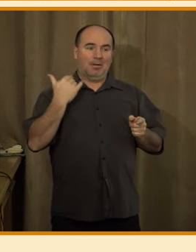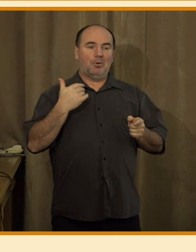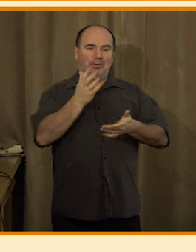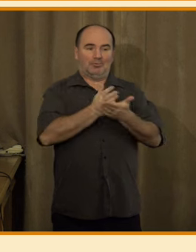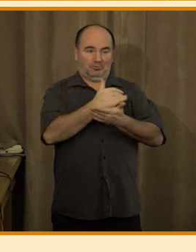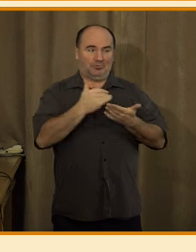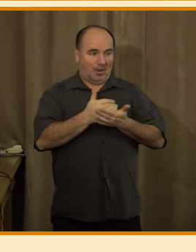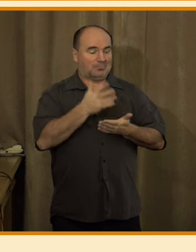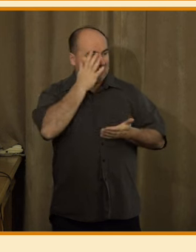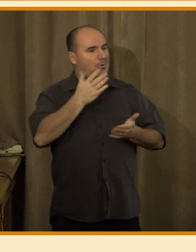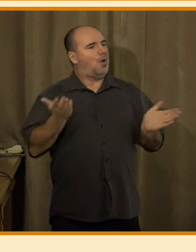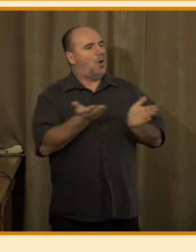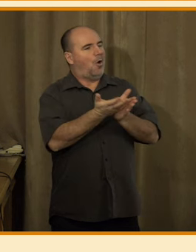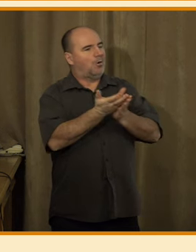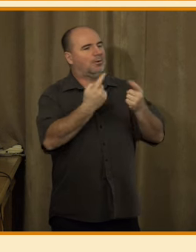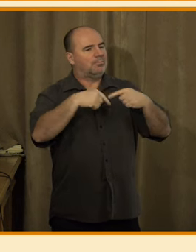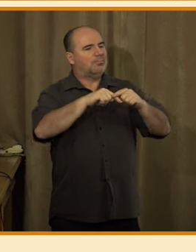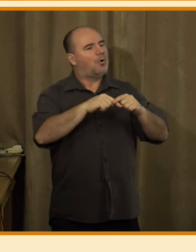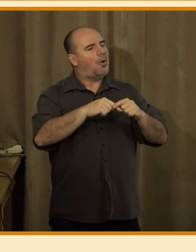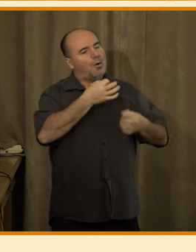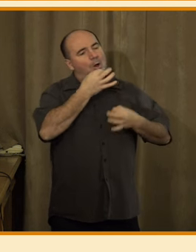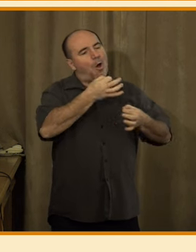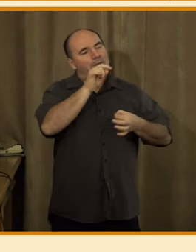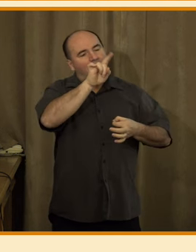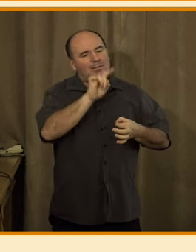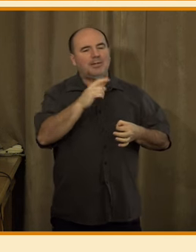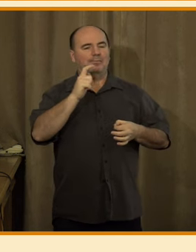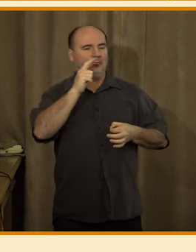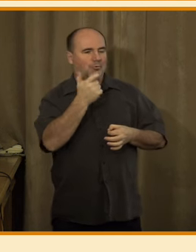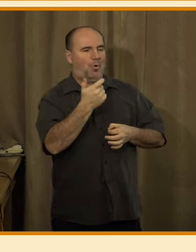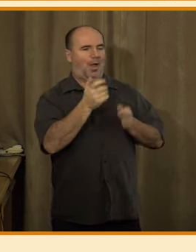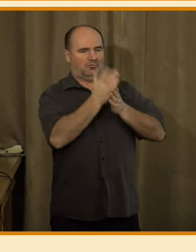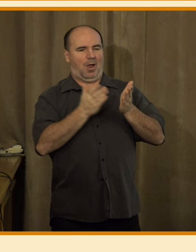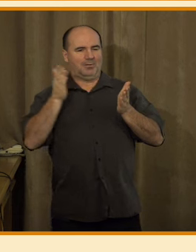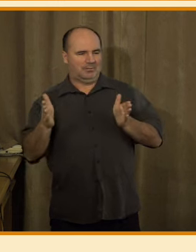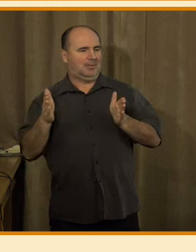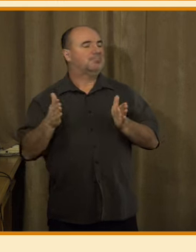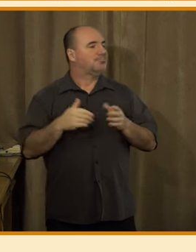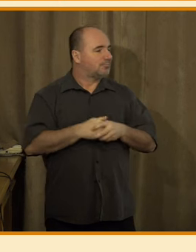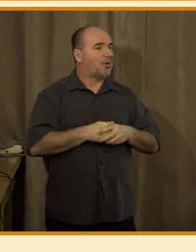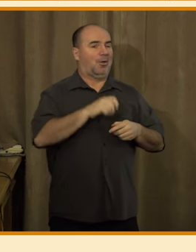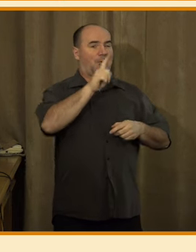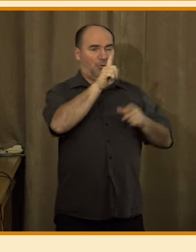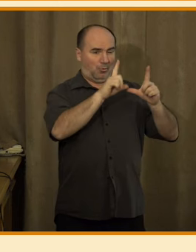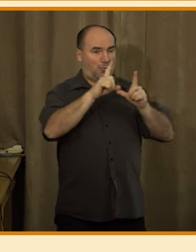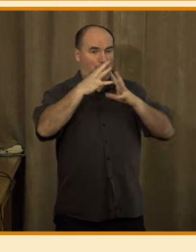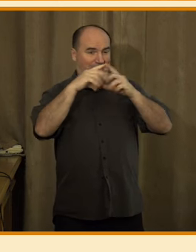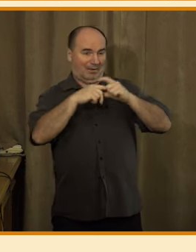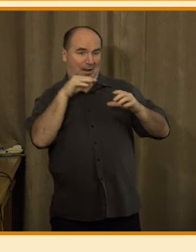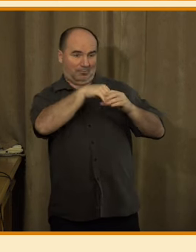kladení otázek do toho druhého panelu, který garantuje juridikum remedium, to znamená kvalita informací v